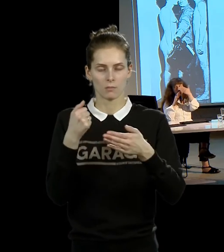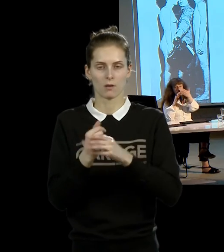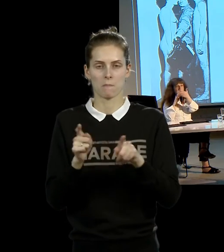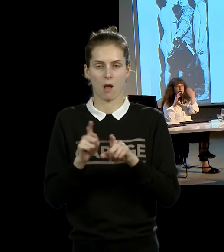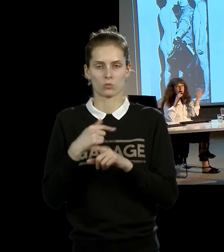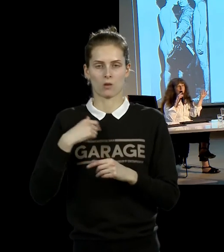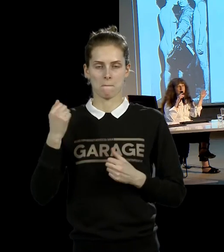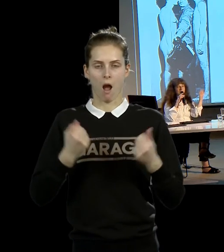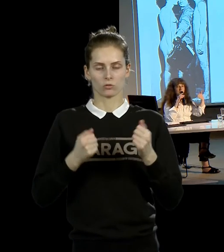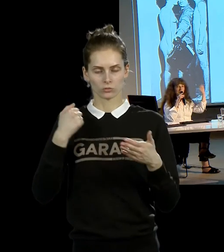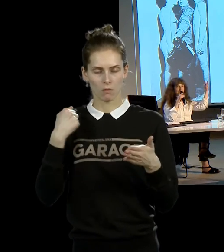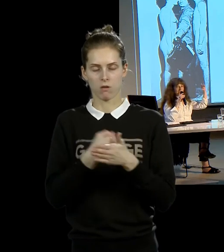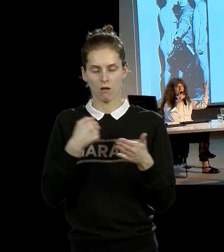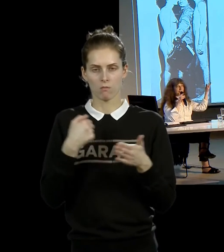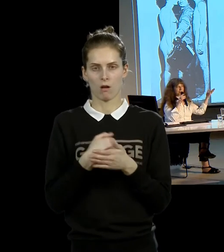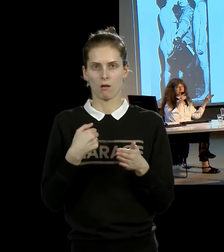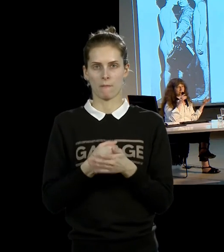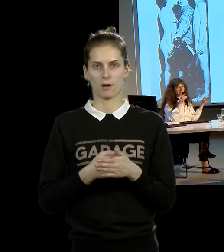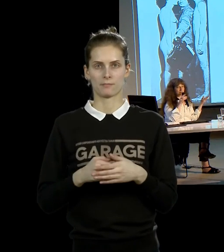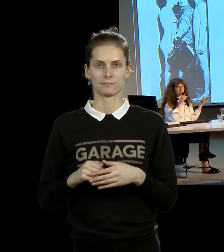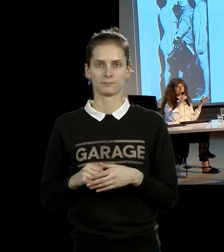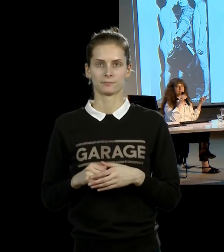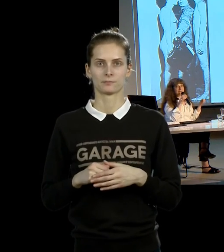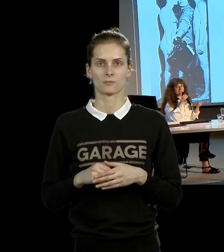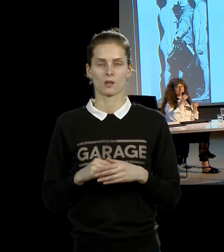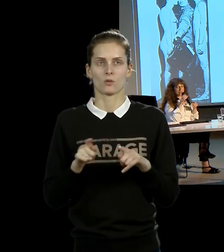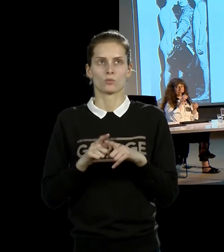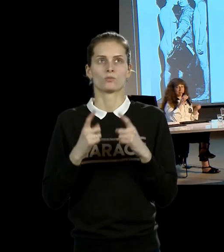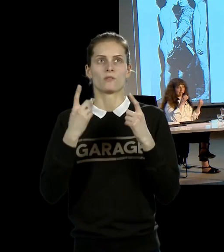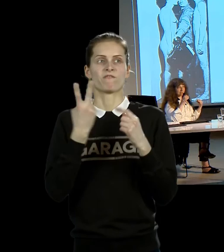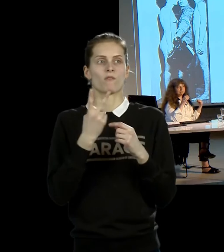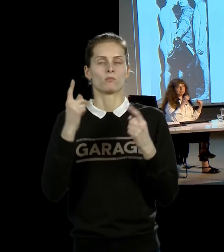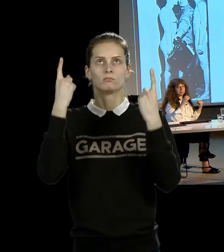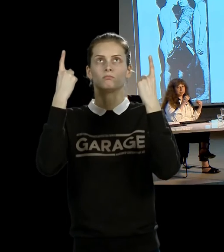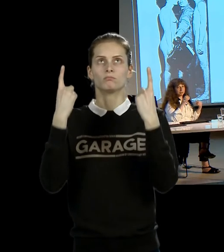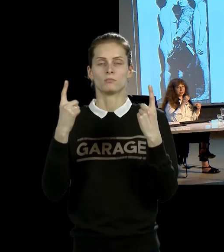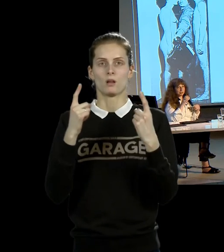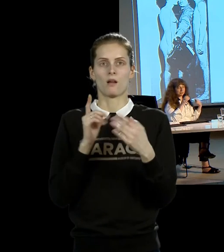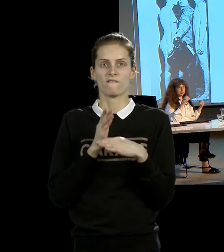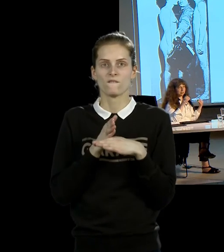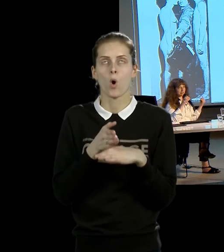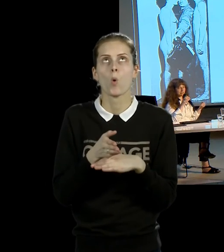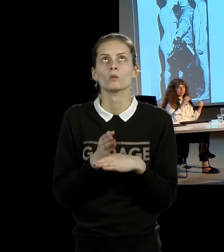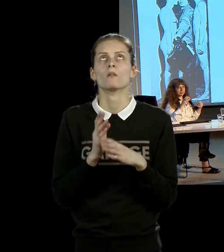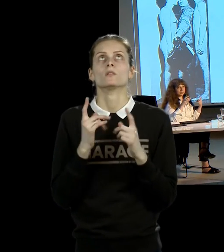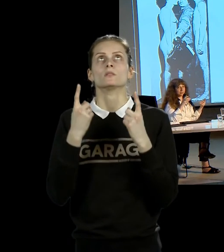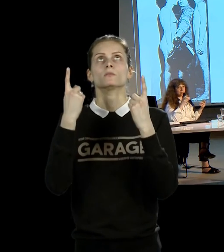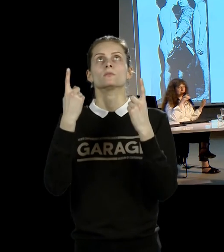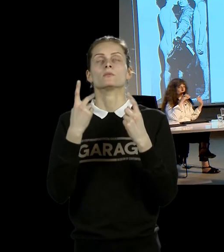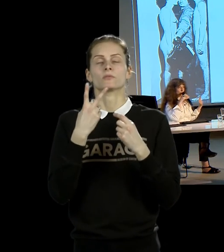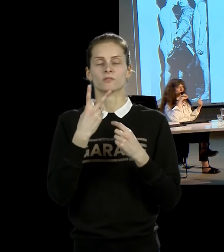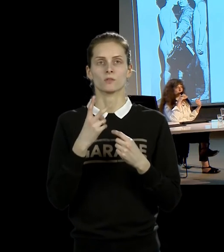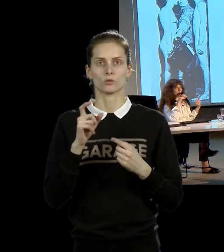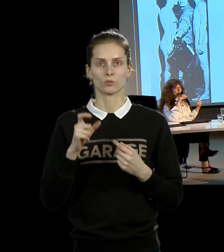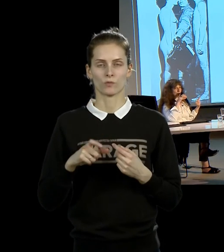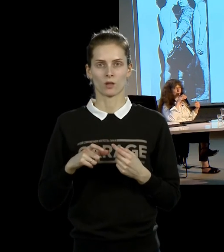просто входом, это такие кариатиды, которые стоят на входе, и для зрителей в данном случае это опять-таки оказывается испытанием